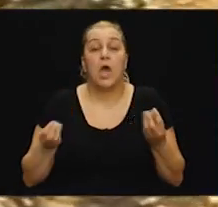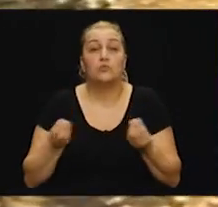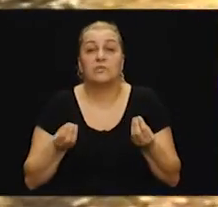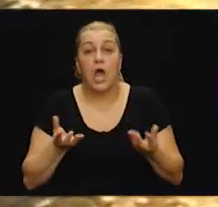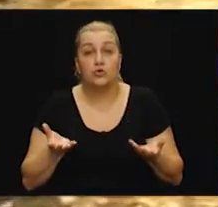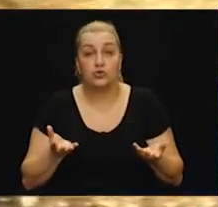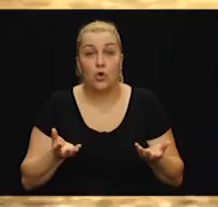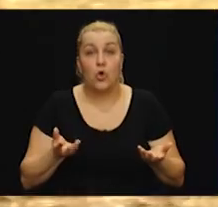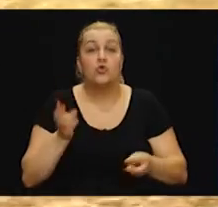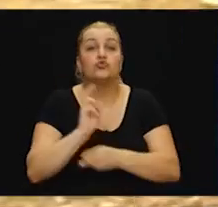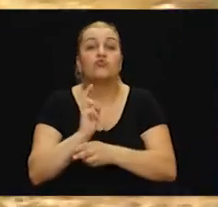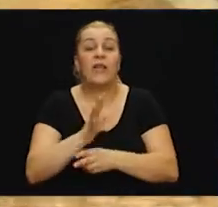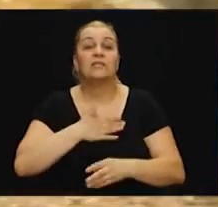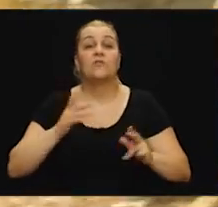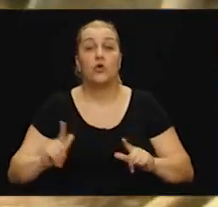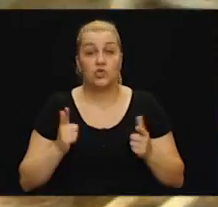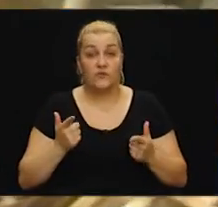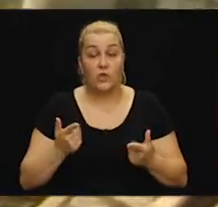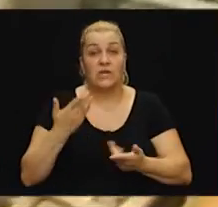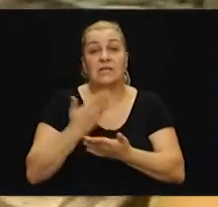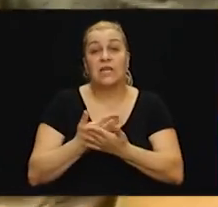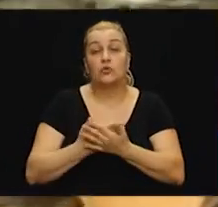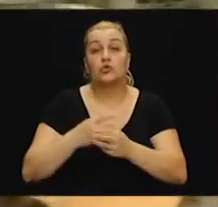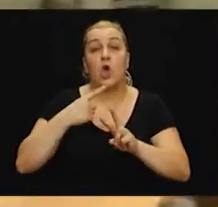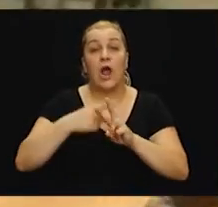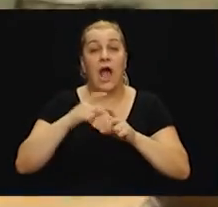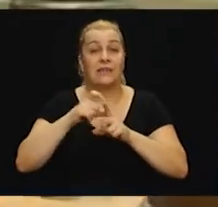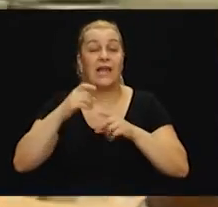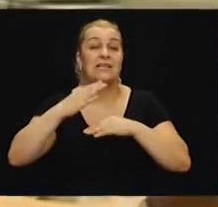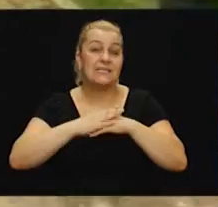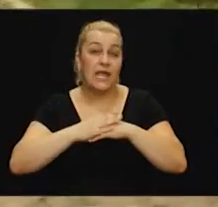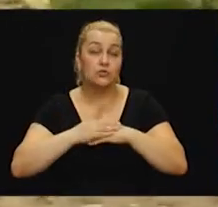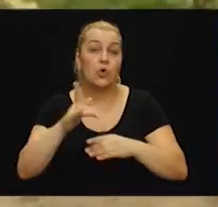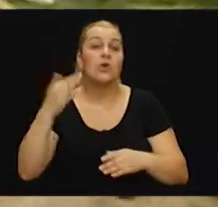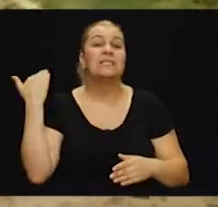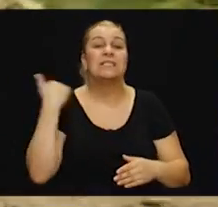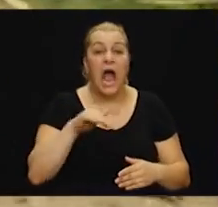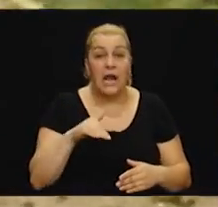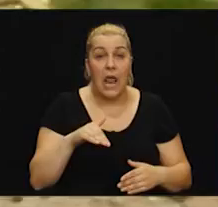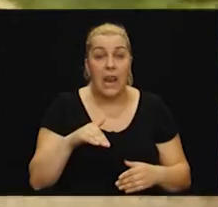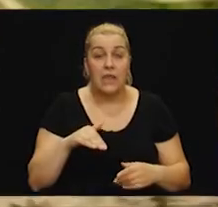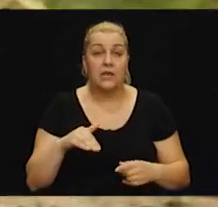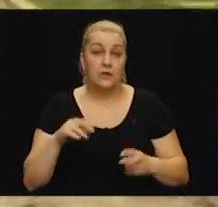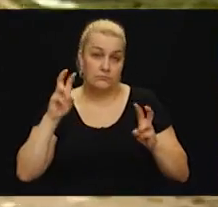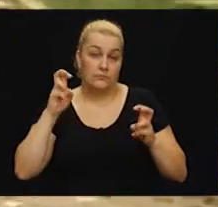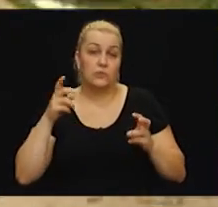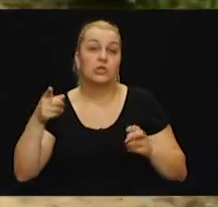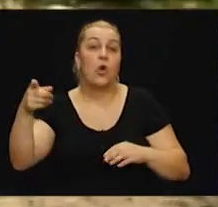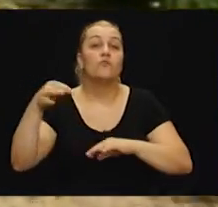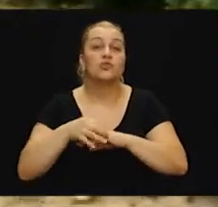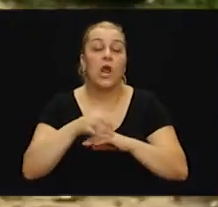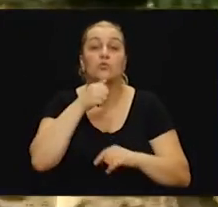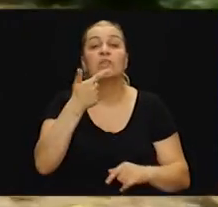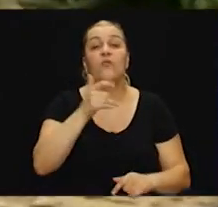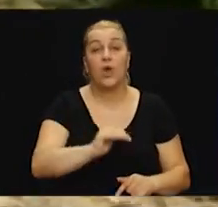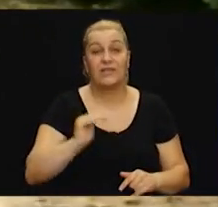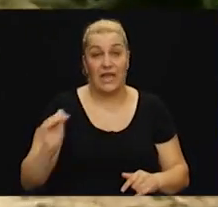čuvati svoj život, jer su ih HDZ-ovci zaklali konkretno u oficiru ženu